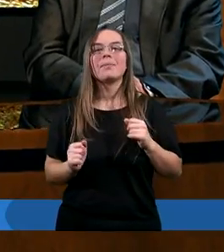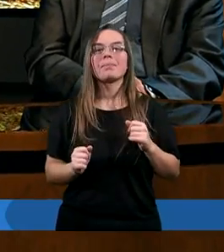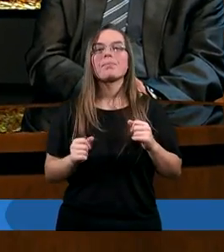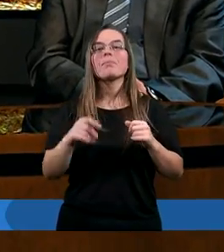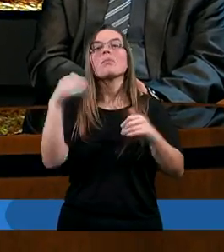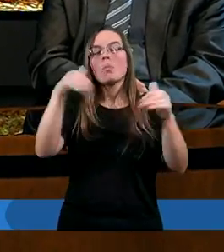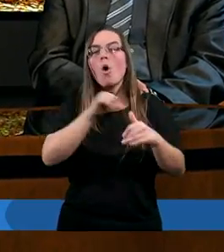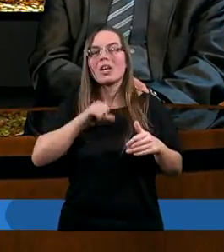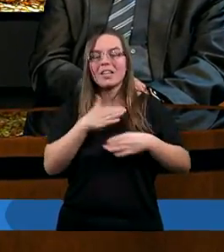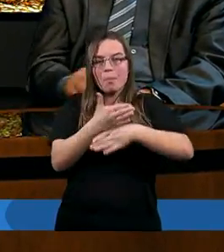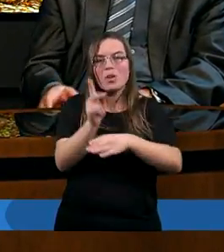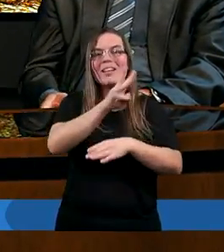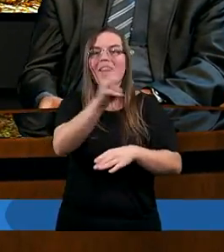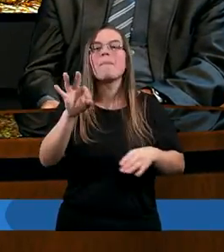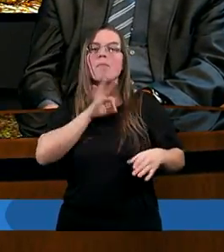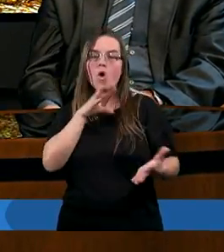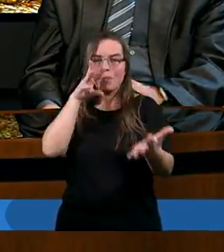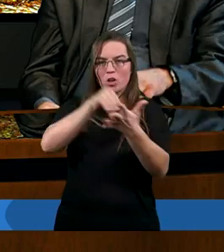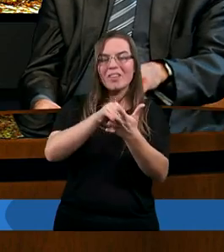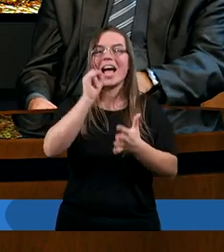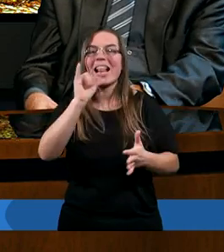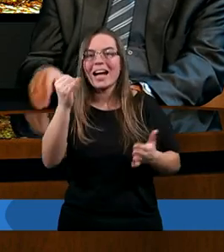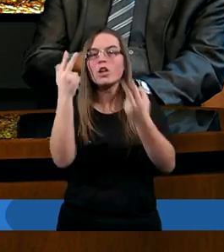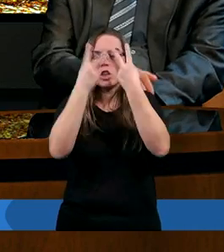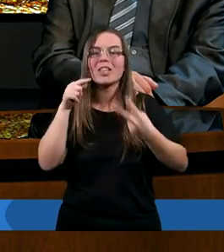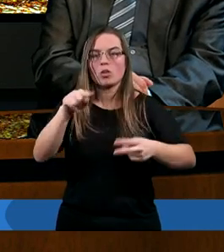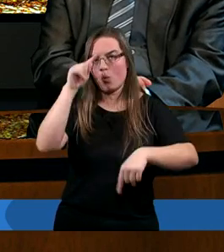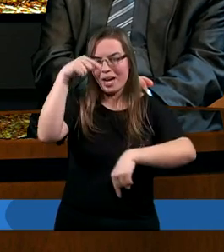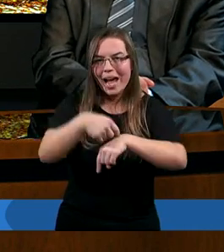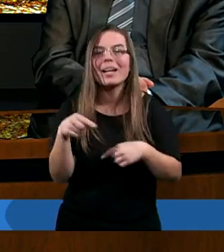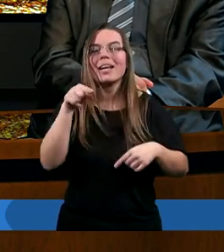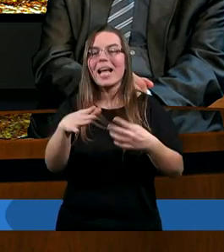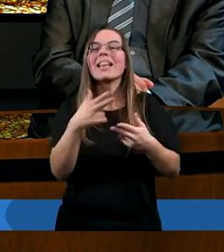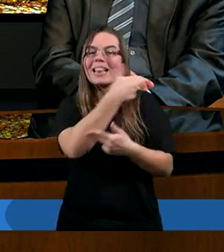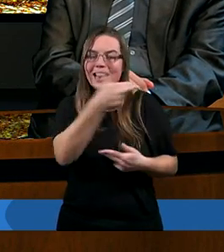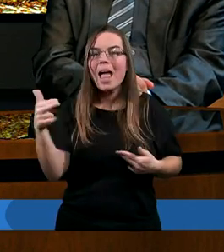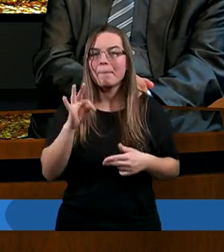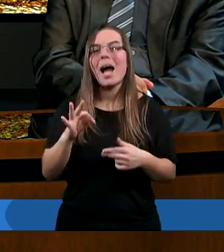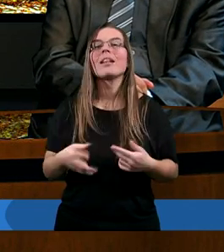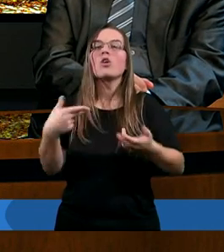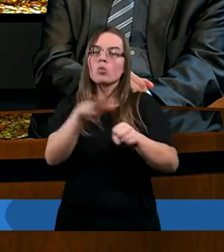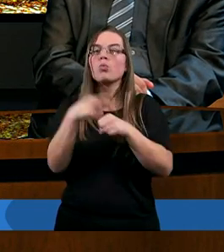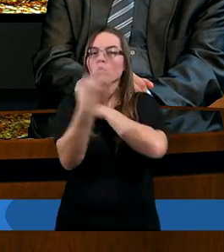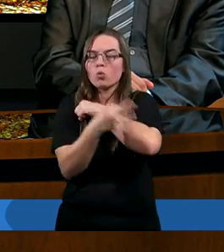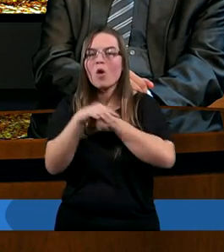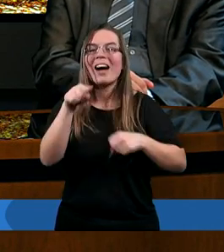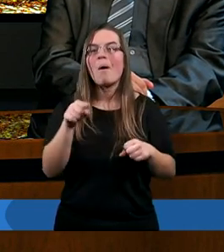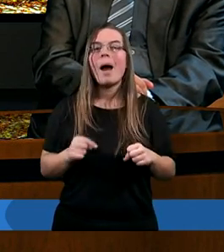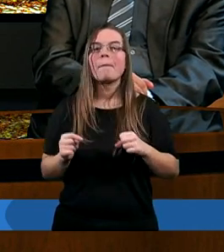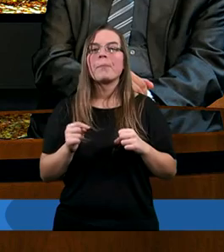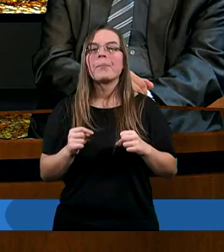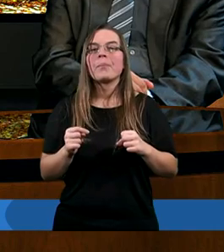Może ja się podzielę z wami doświadczeniem, bo tak jak czytałam tę lekcję, ten temat, studiowałam, to